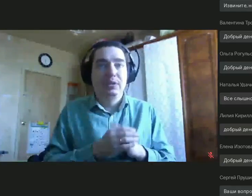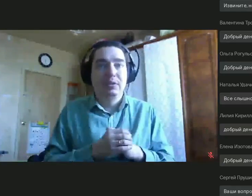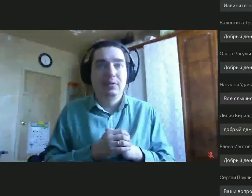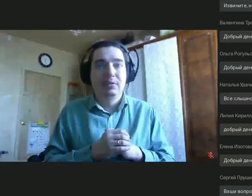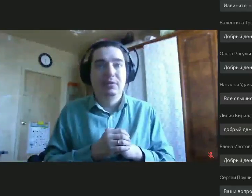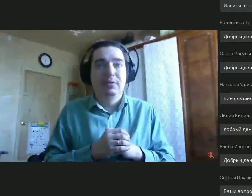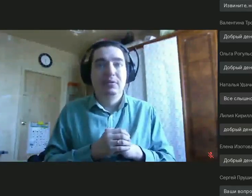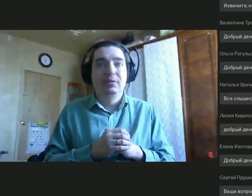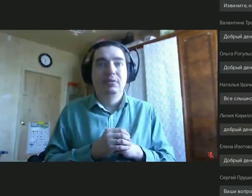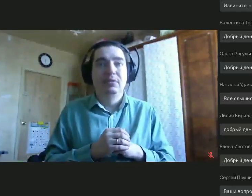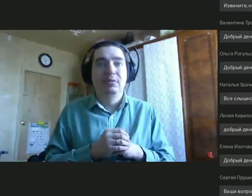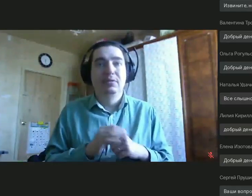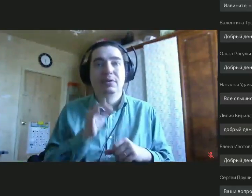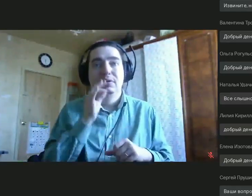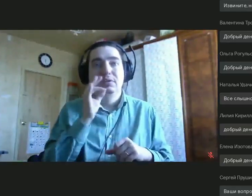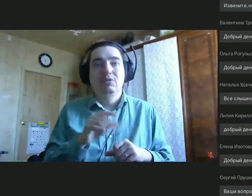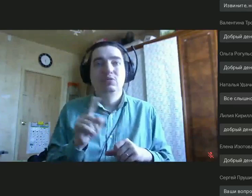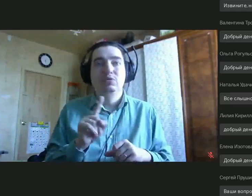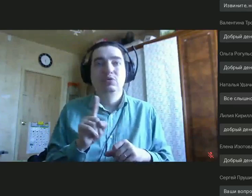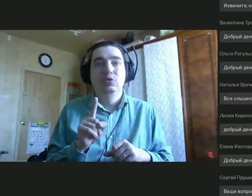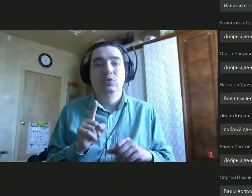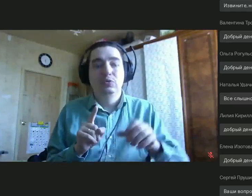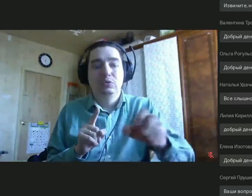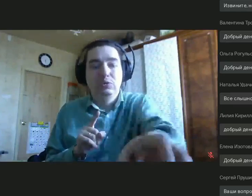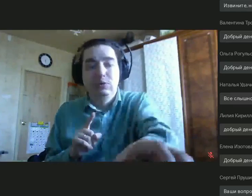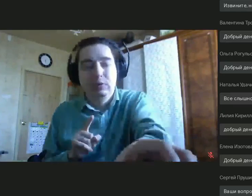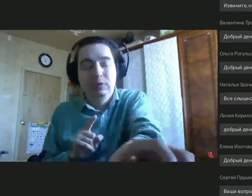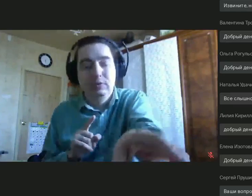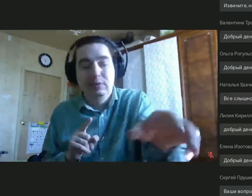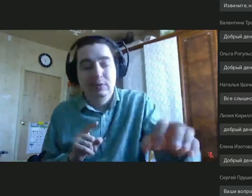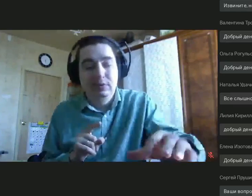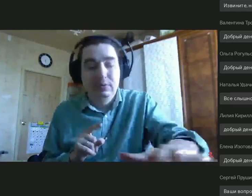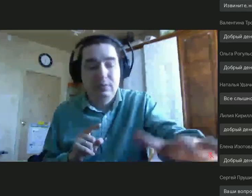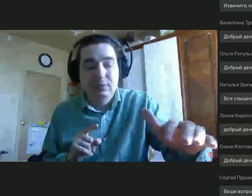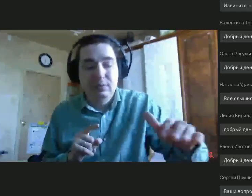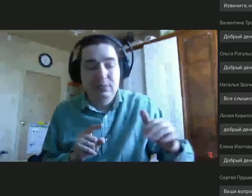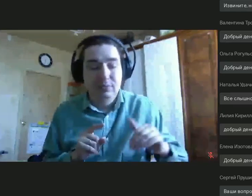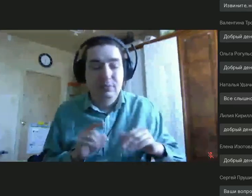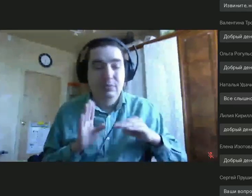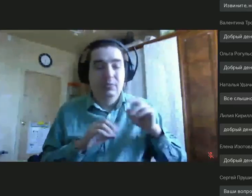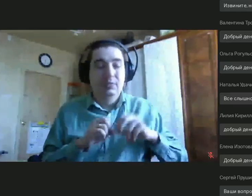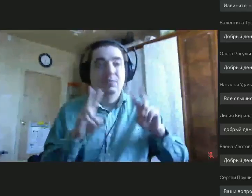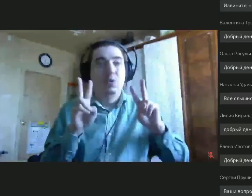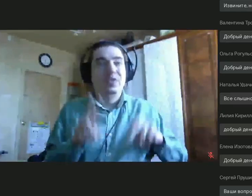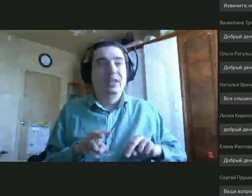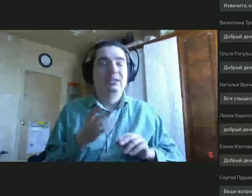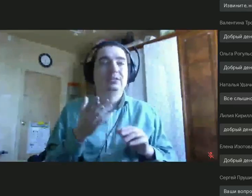профориентолог для того, чтобы они могли выбрать профессию и то направление, с которым они, в общем-то,